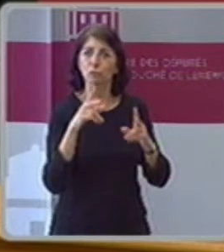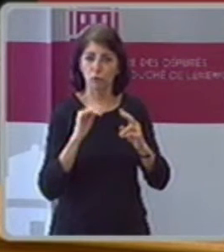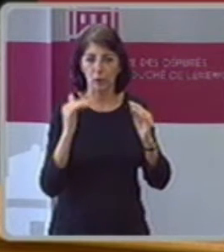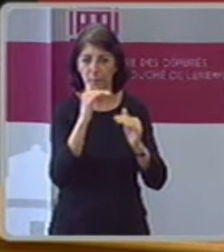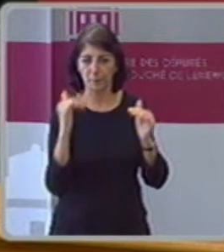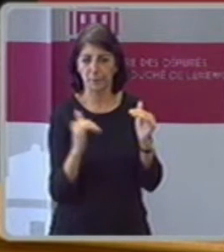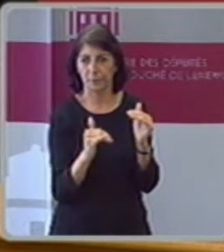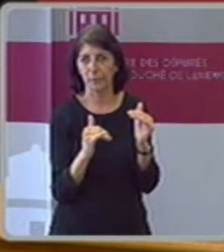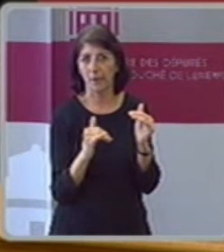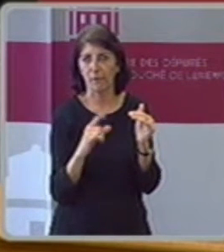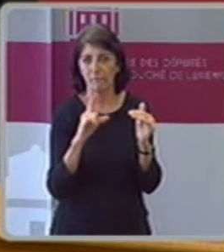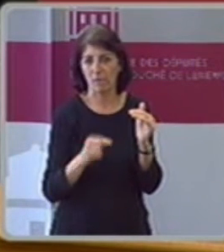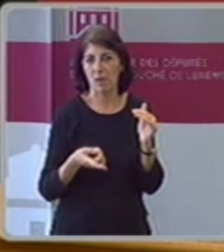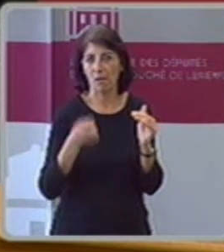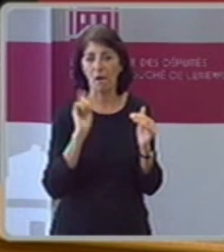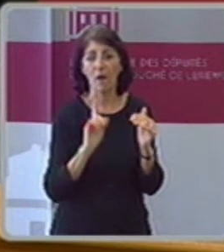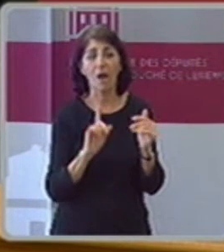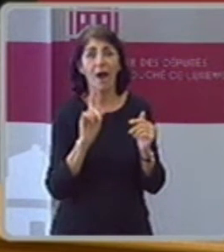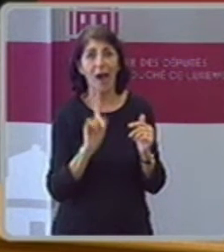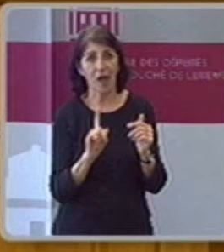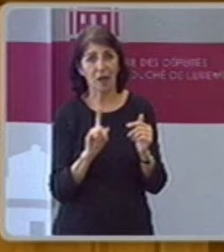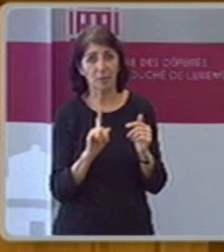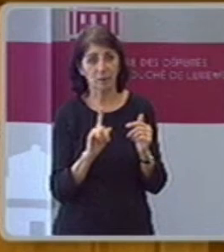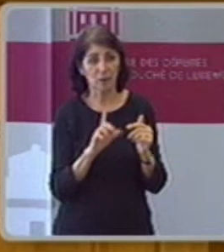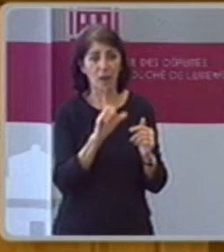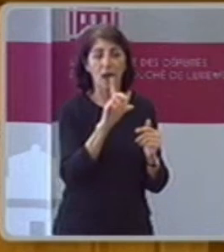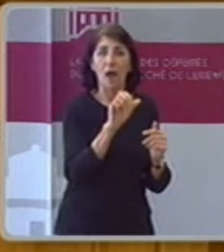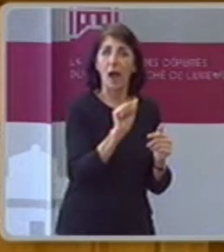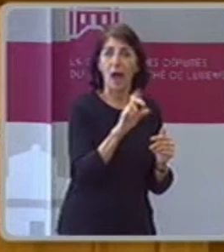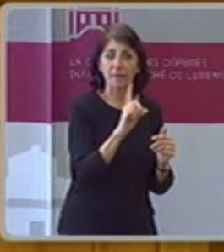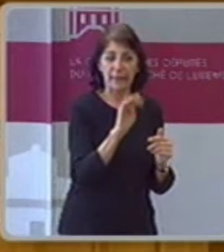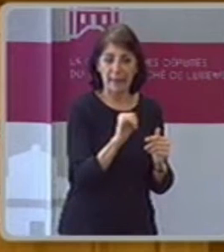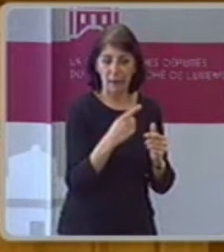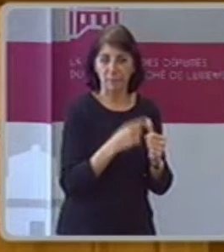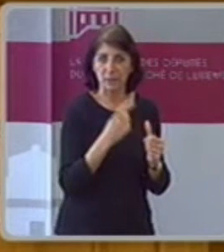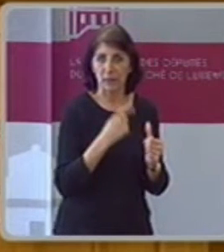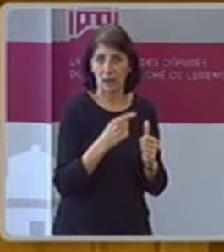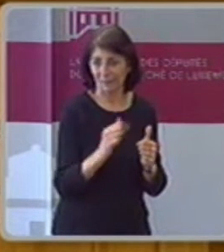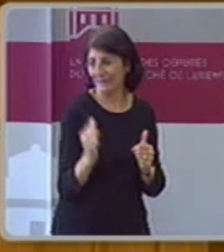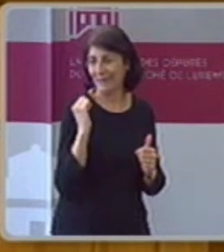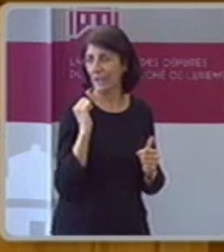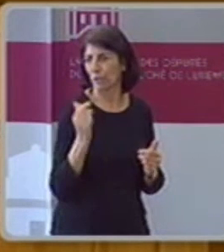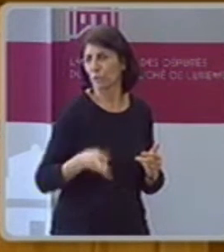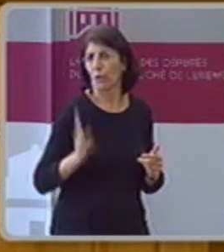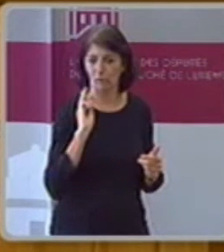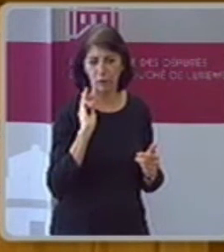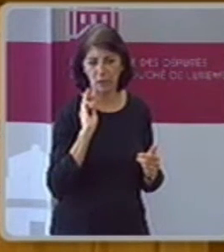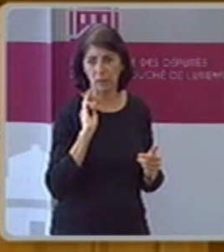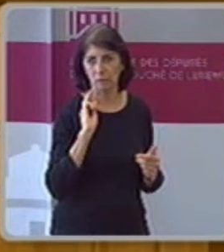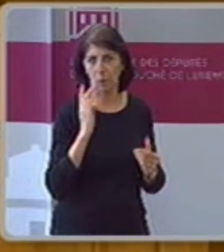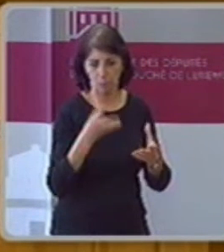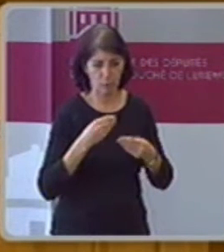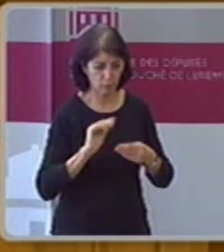die Kritik haben. Im März 2013 hatten wir 17.425 in Schumach